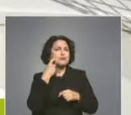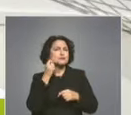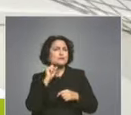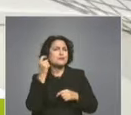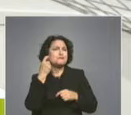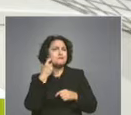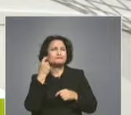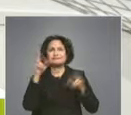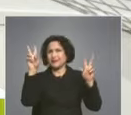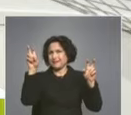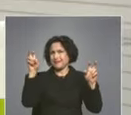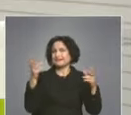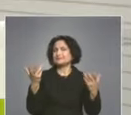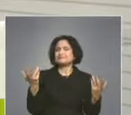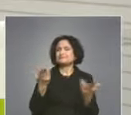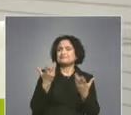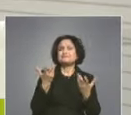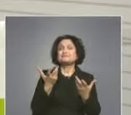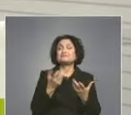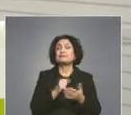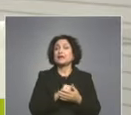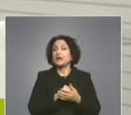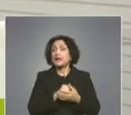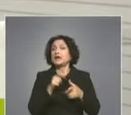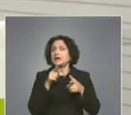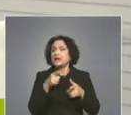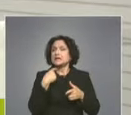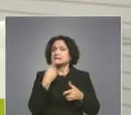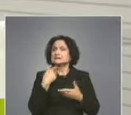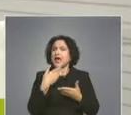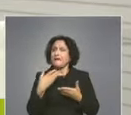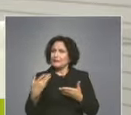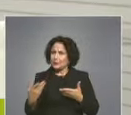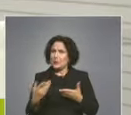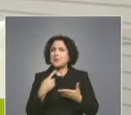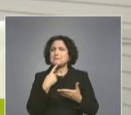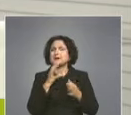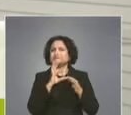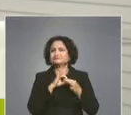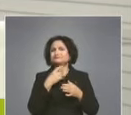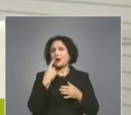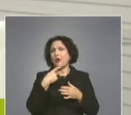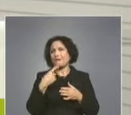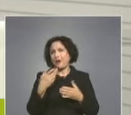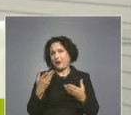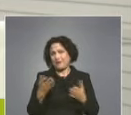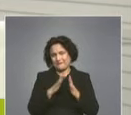Магахан? Не съвсем, макар, че и за него става дума в тази книга.